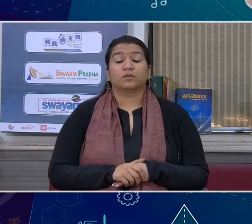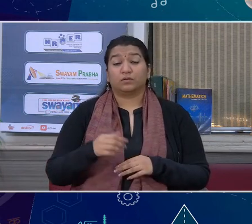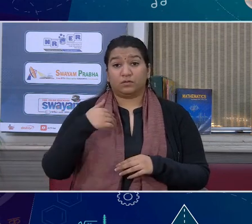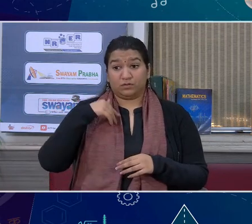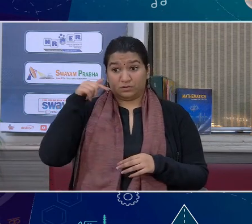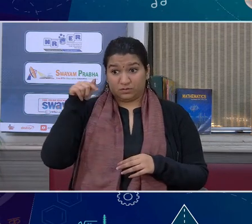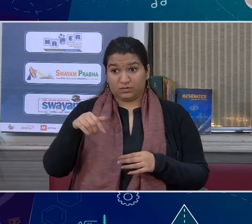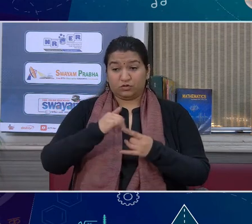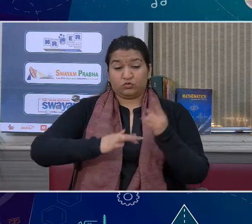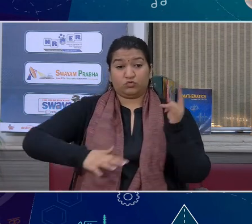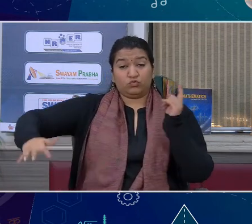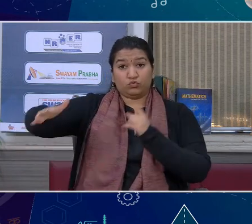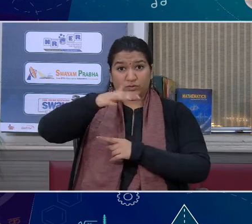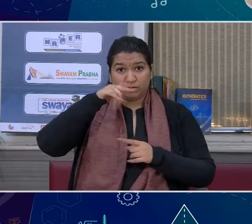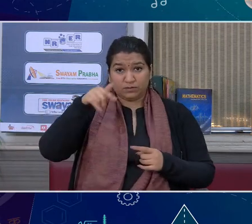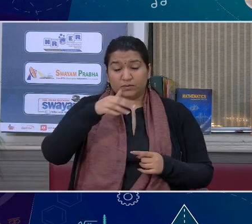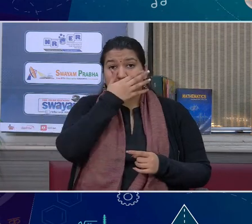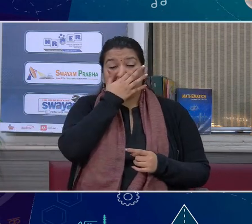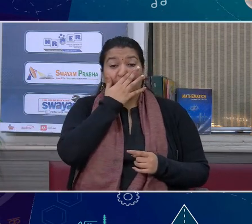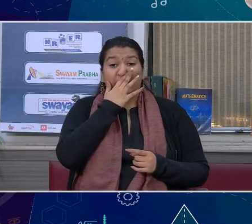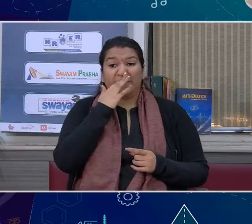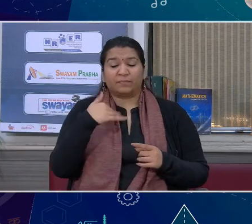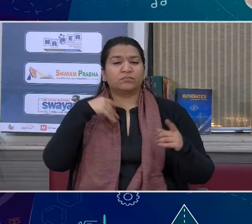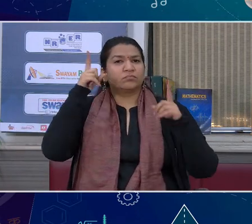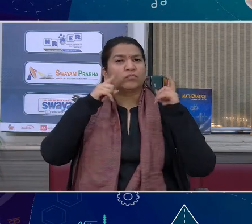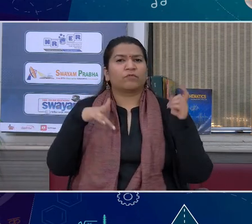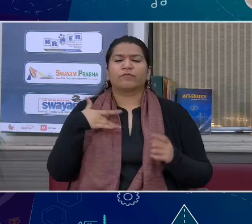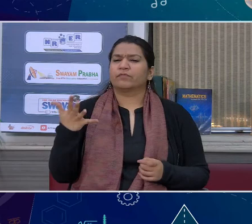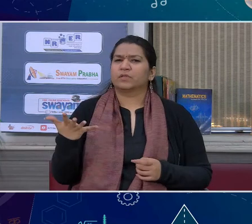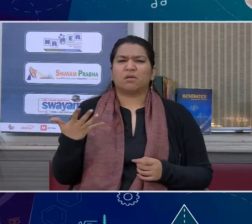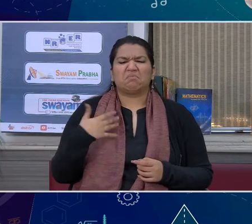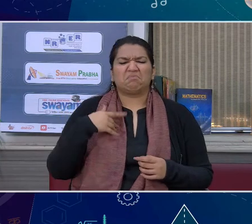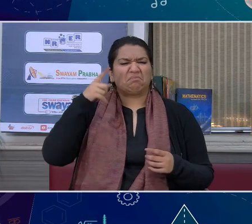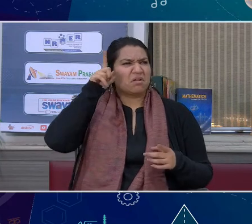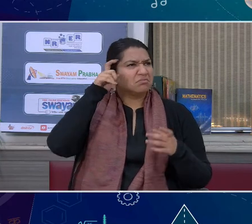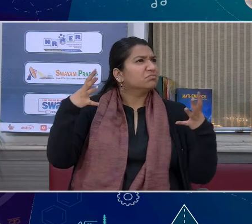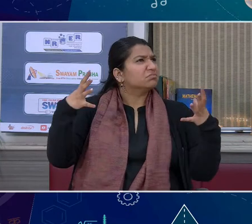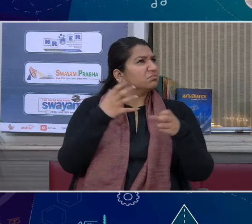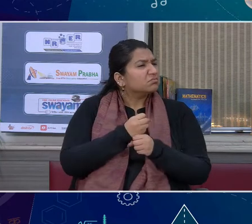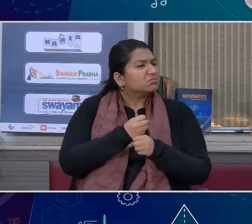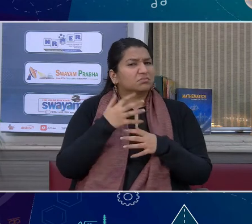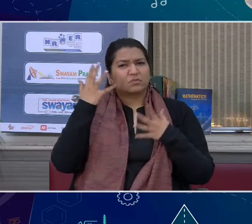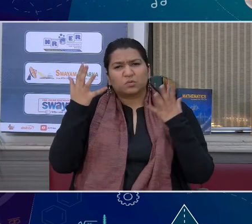मैं ऐसे संसार के में लीं नहीं होना चाना मैं इसकी परवानी करता हूँ